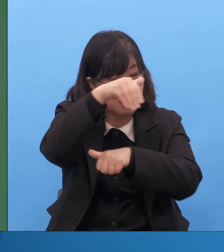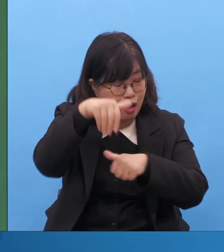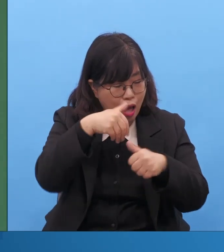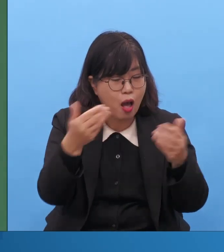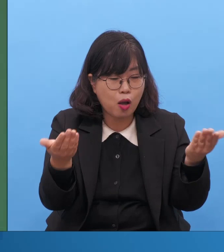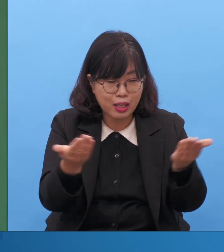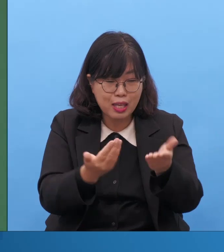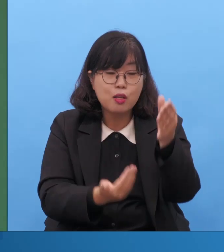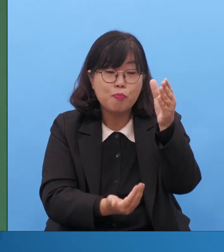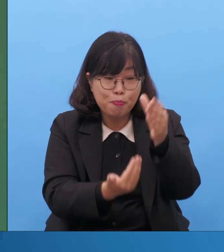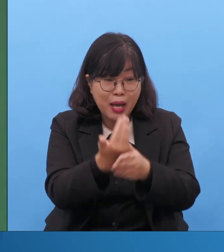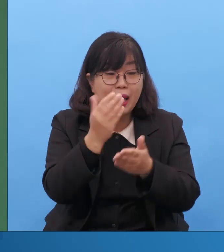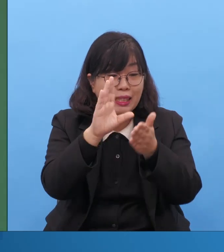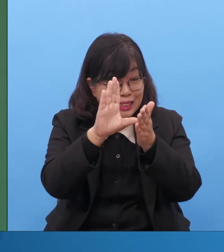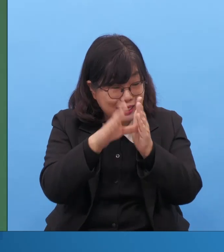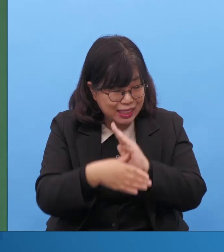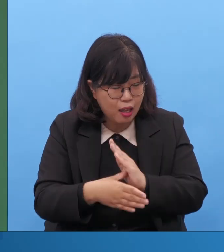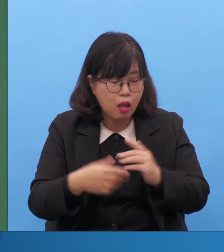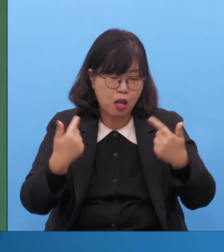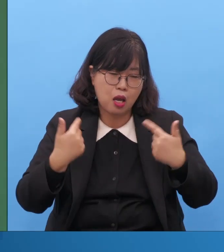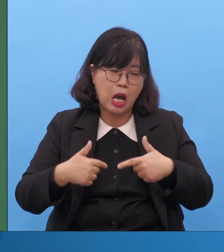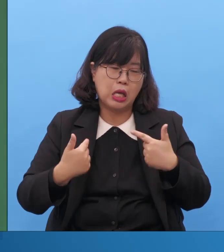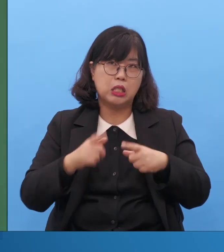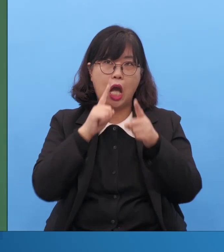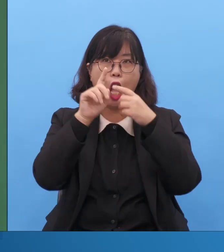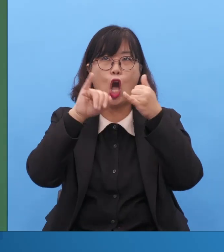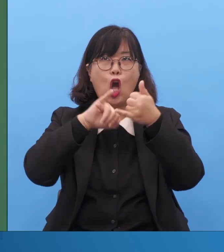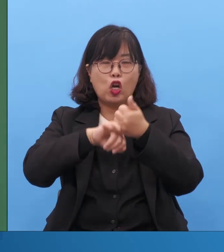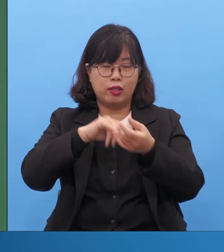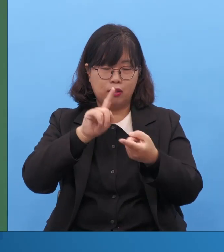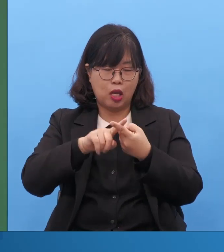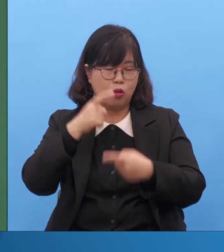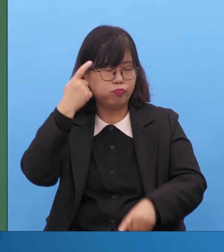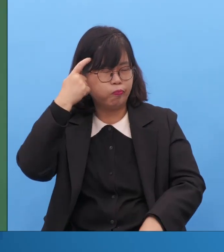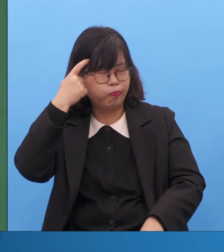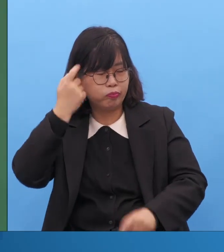칠 때의 여정이 여러분 앞에 길을 쫙 놓이죠.